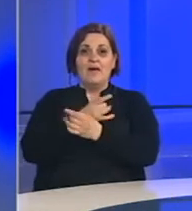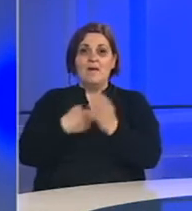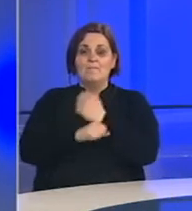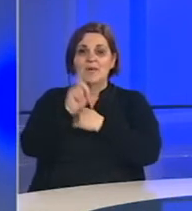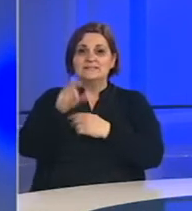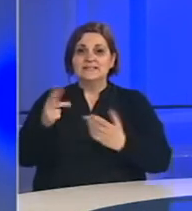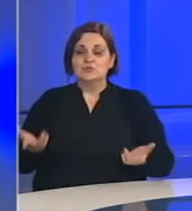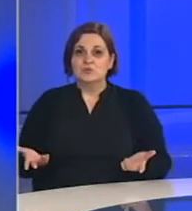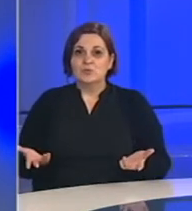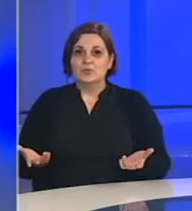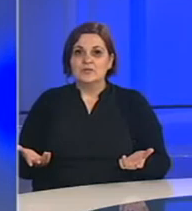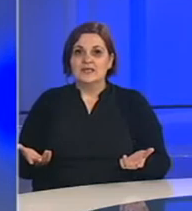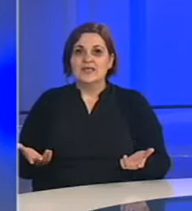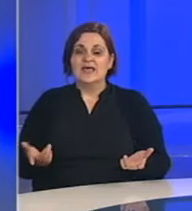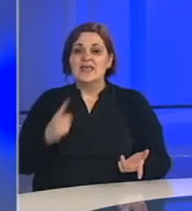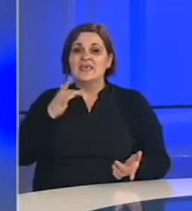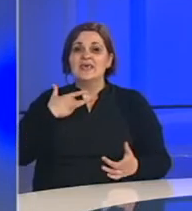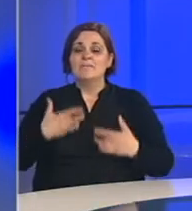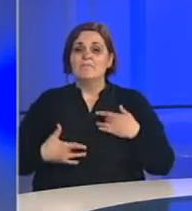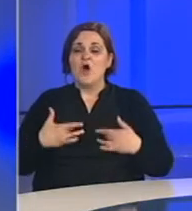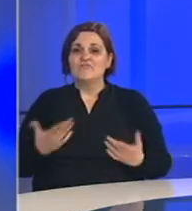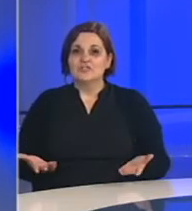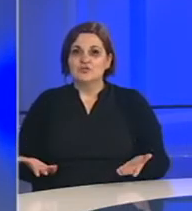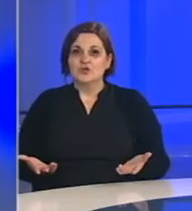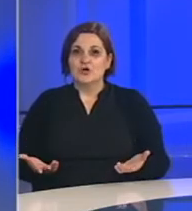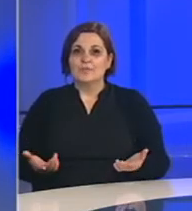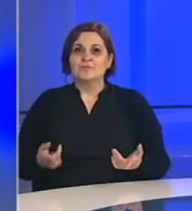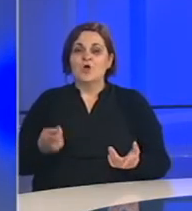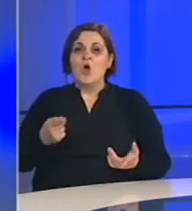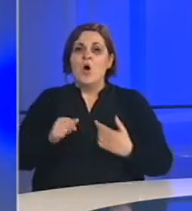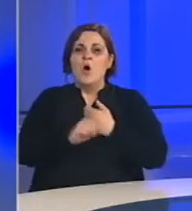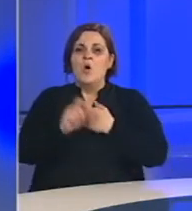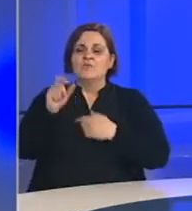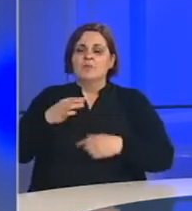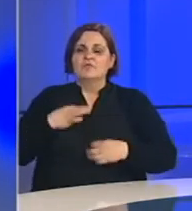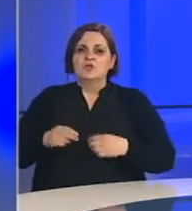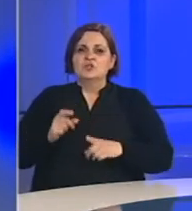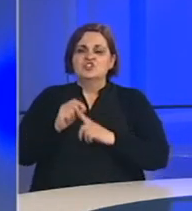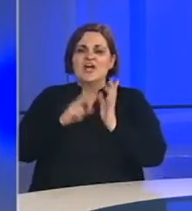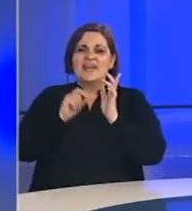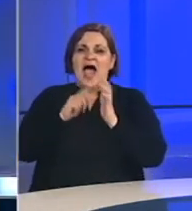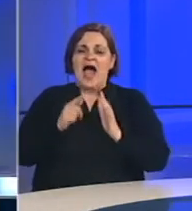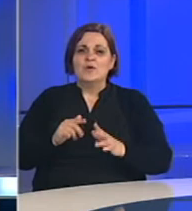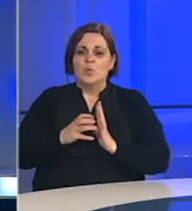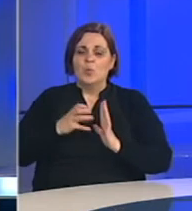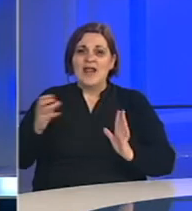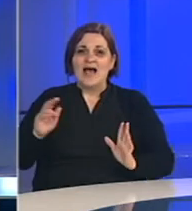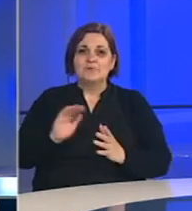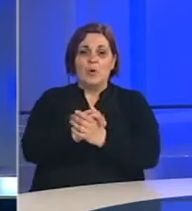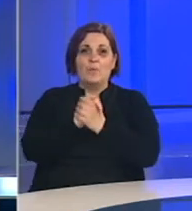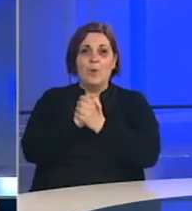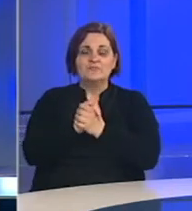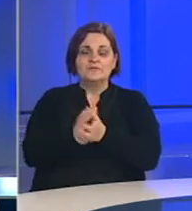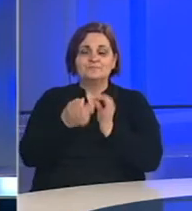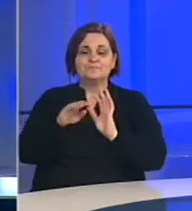studentata i univerzitetskih profesora. Univerzitetsku profesoricu Uđananu Husremović u nastavku pozdravljamo